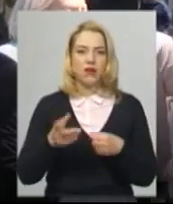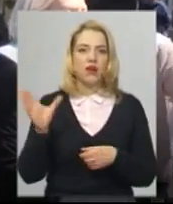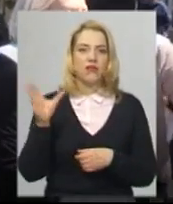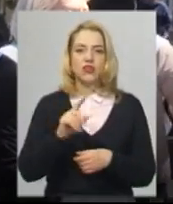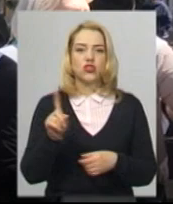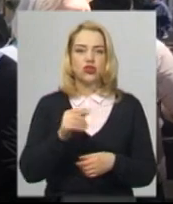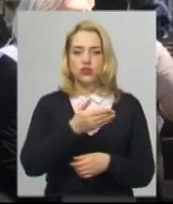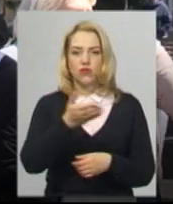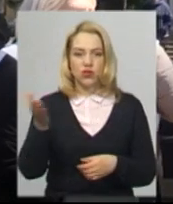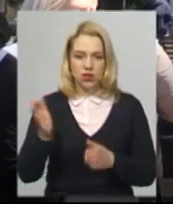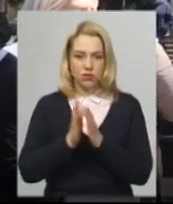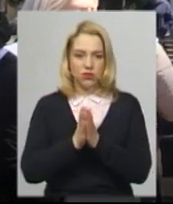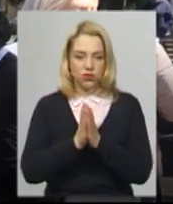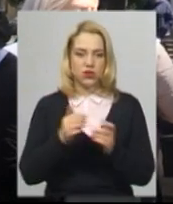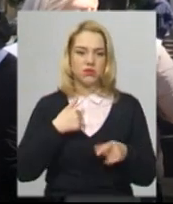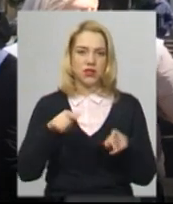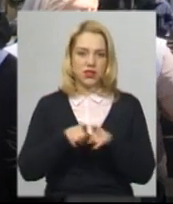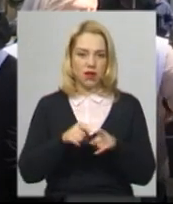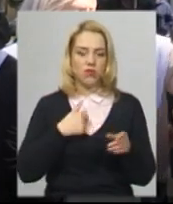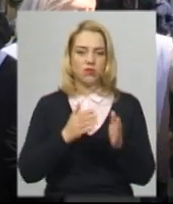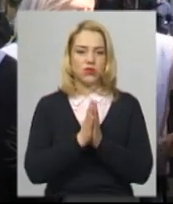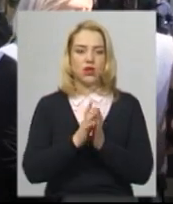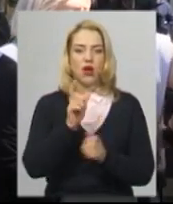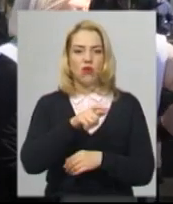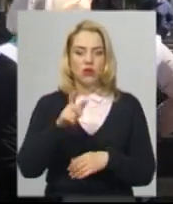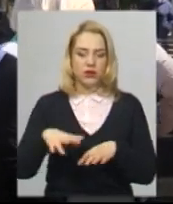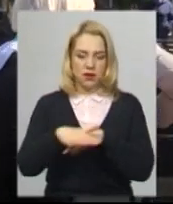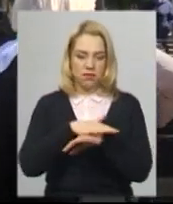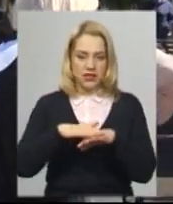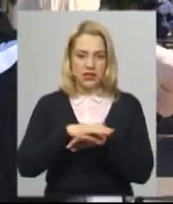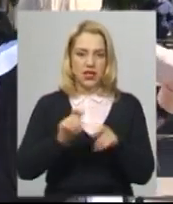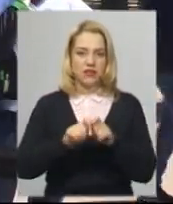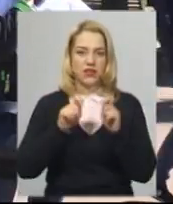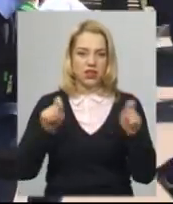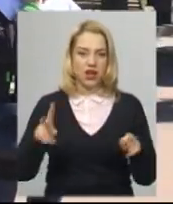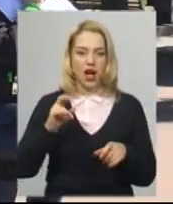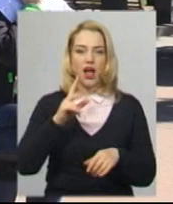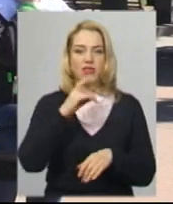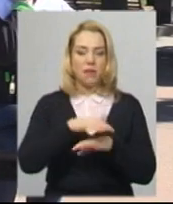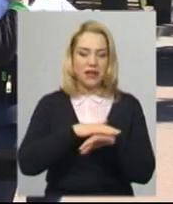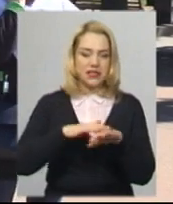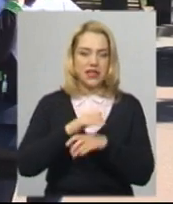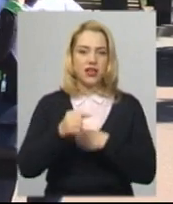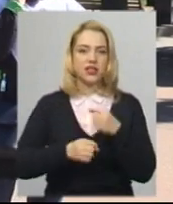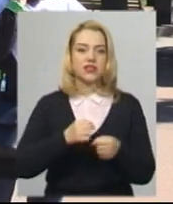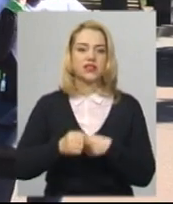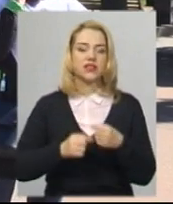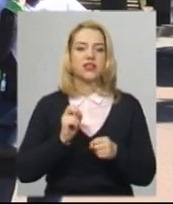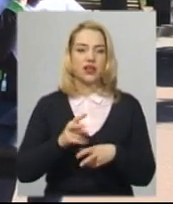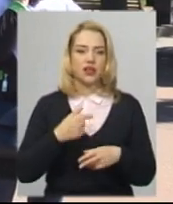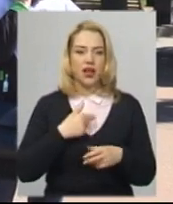просимо ми. Бо в нас відкрили базари в людей, і люди не можуть туди добиратися. Нам перевізники – це наші